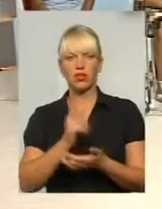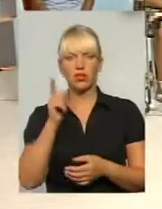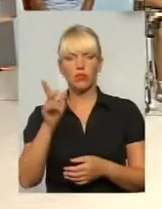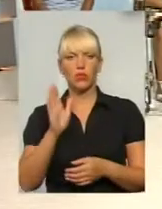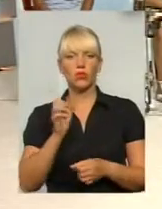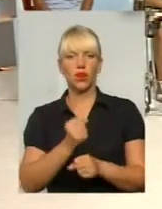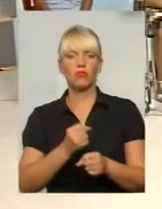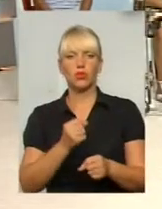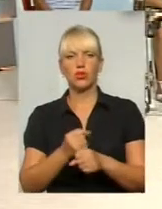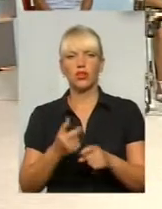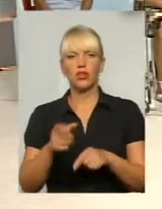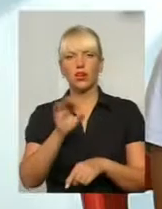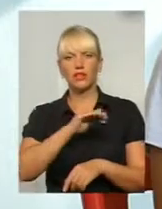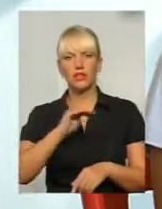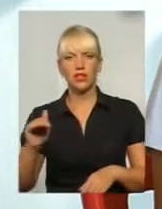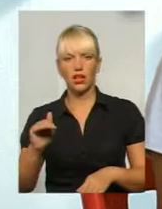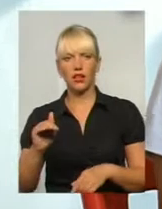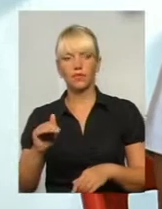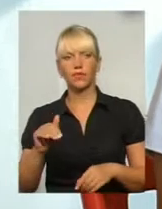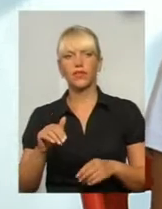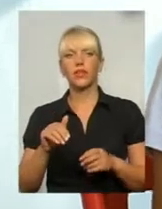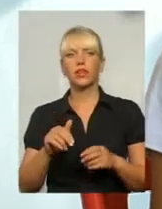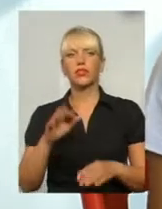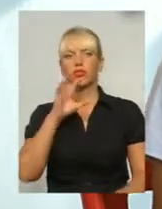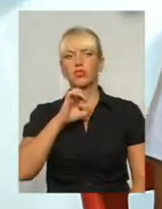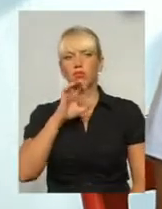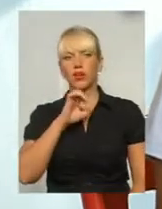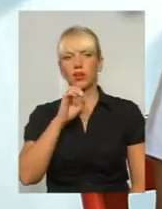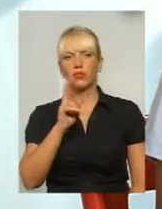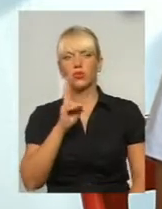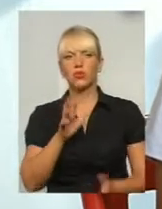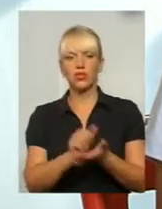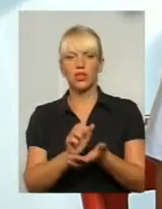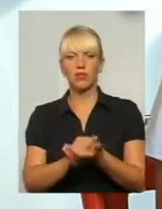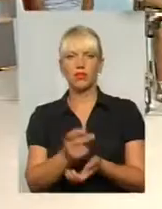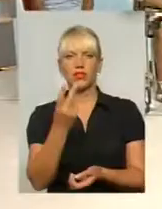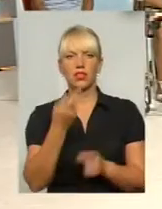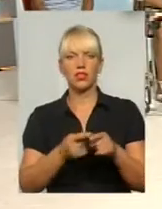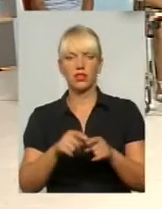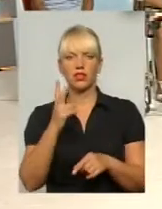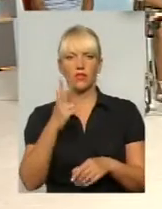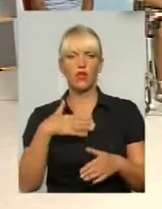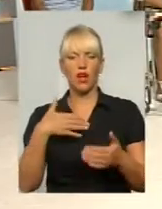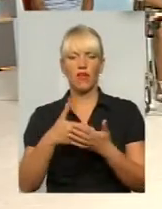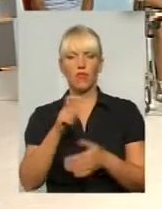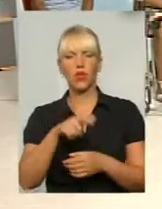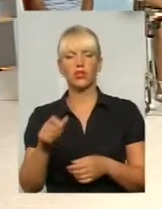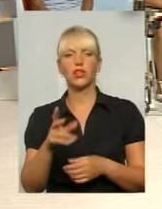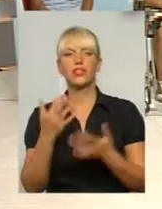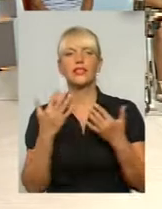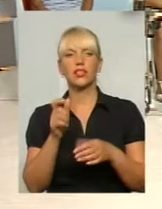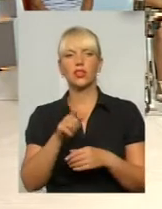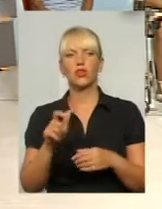працівників? Офіційно, як от, іменно з собаками двоє. А взагалі волонтерів, скільки людей приймає участь у